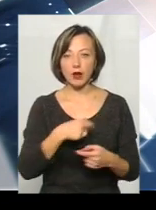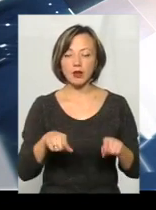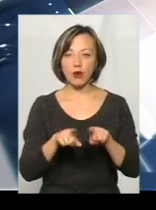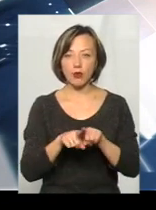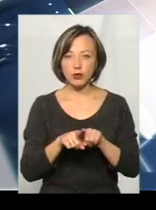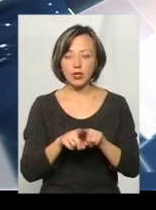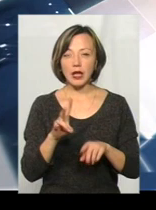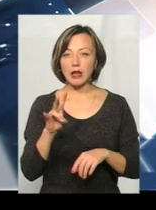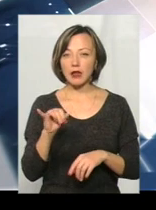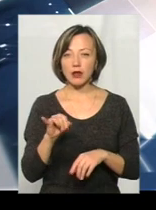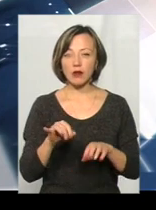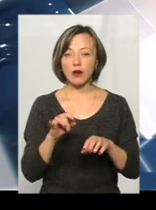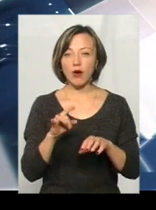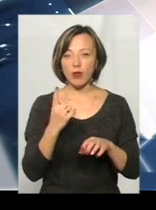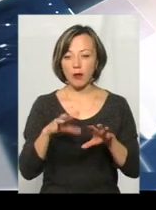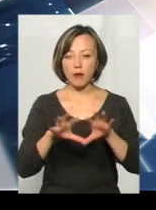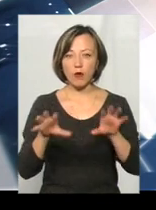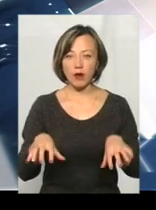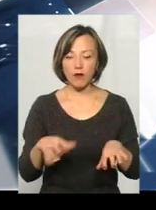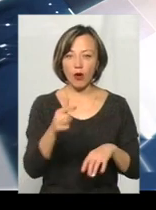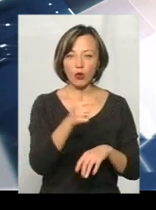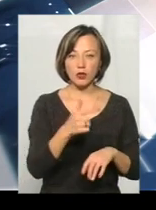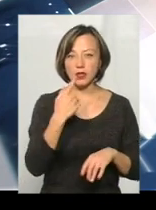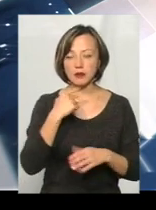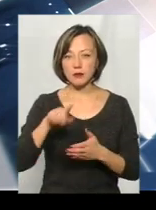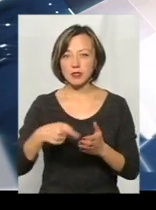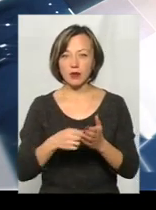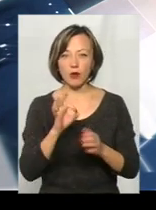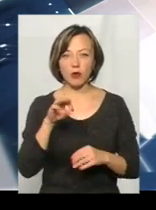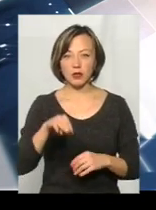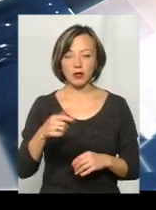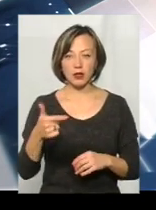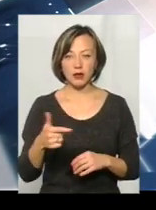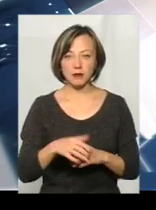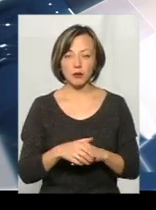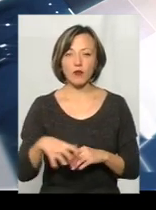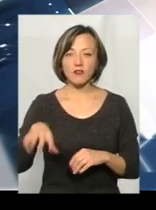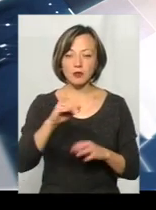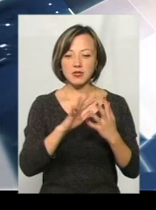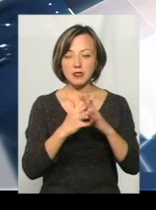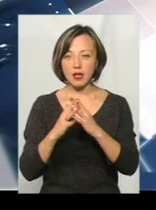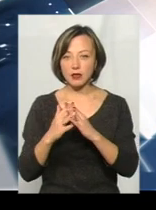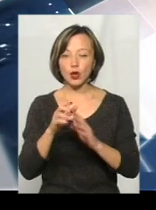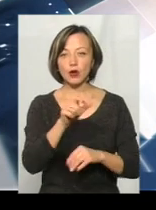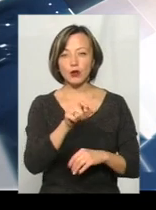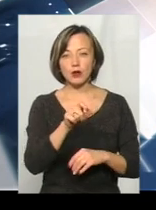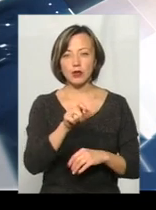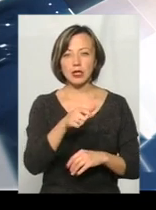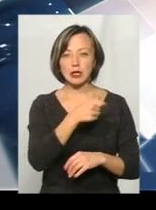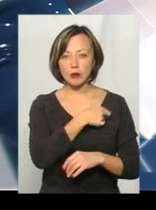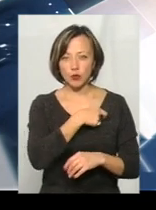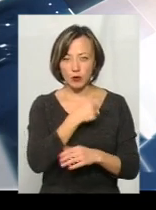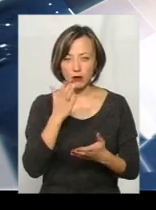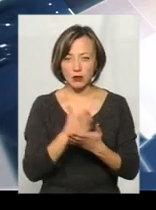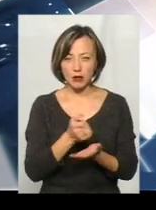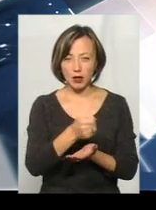на посади двох голів – Городоцького та Красилівських міських ОТГ. Практично по всім селищам йдуть депутати,